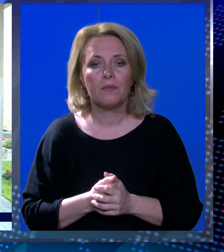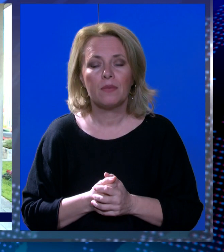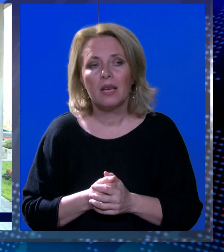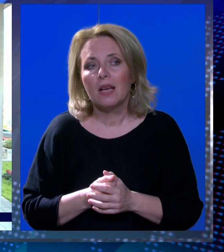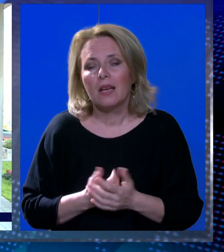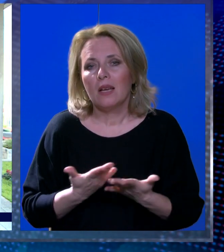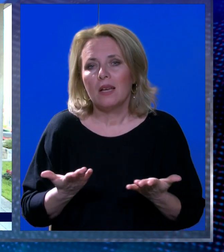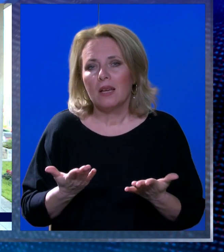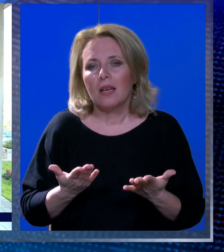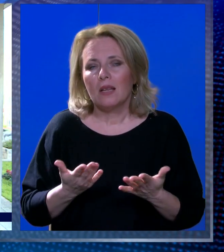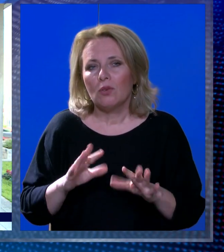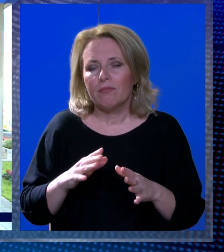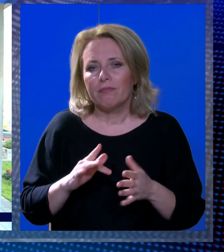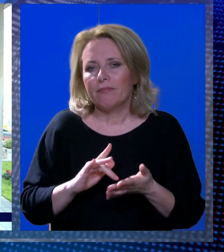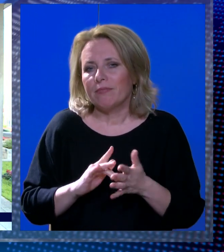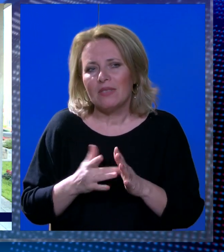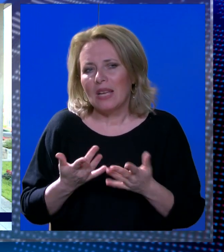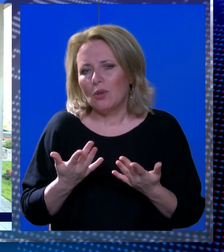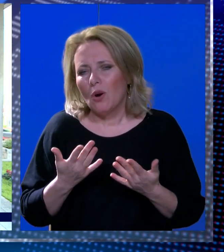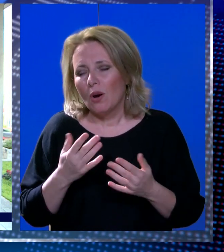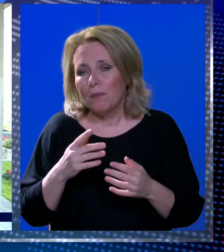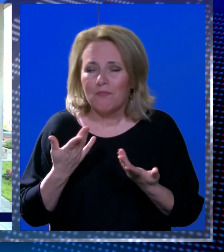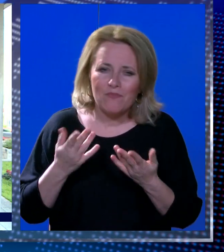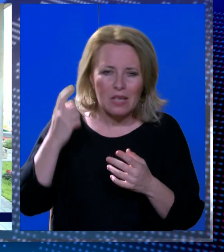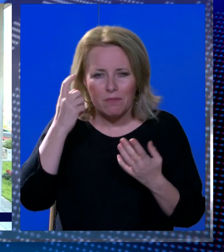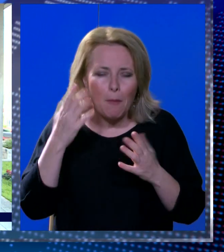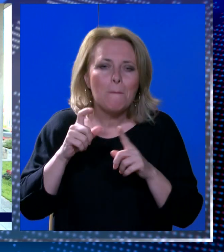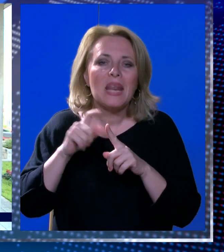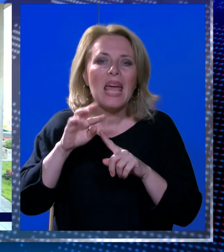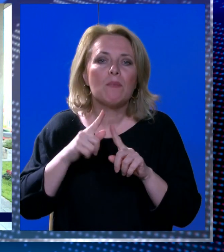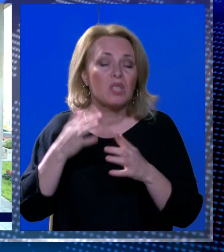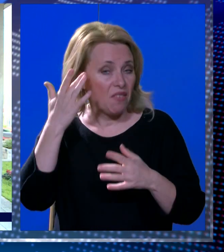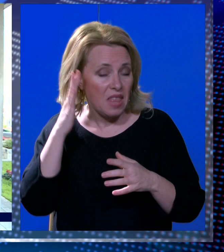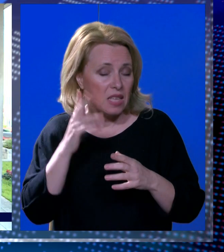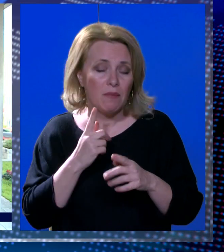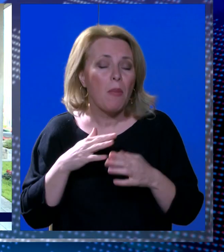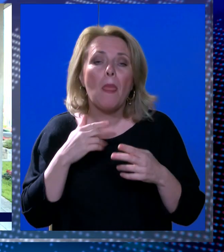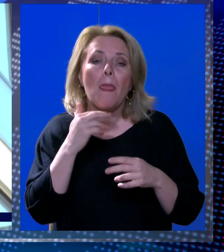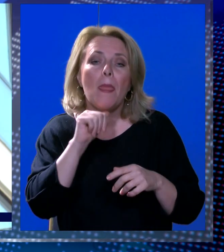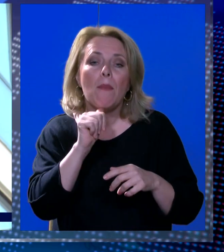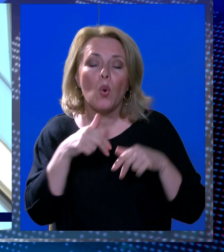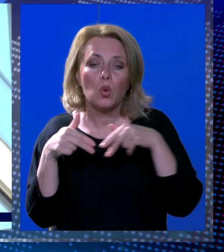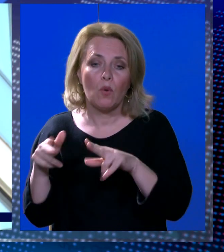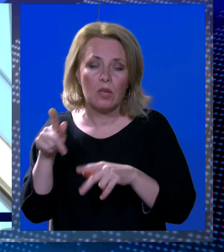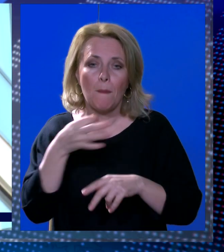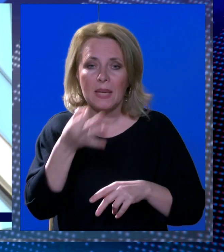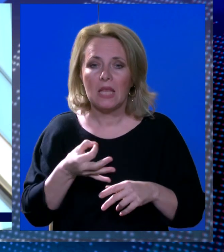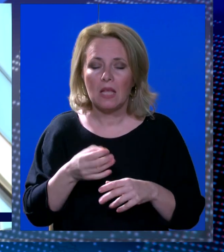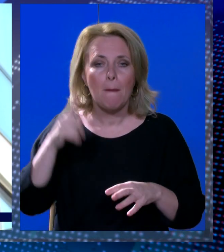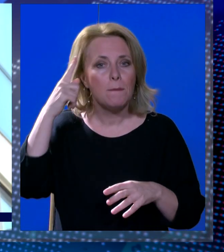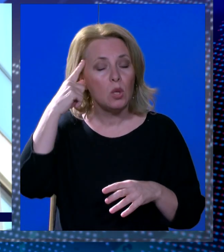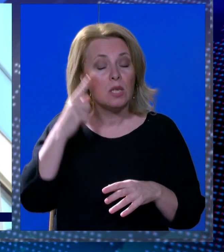Sve to je reka kazala i sve to, prepostavki, tako da ne mogu odgovoriti na to pitanje. Podsjetimo,